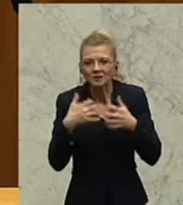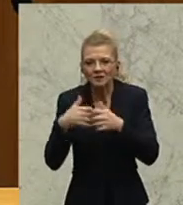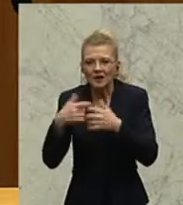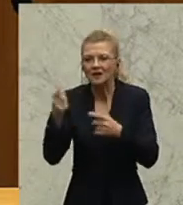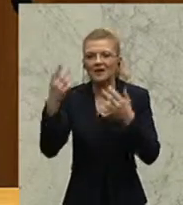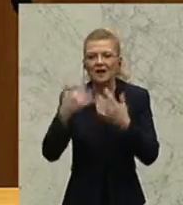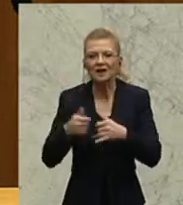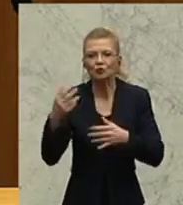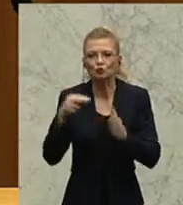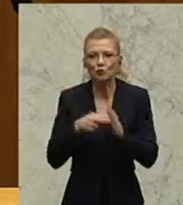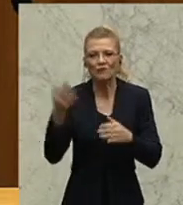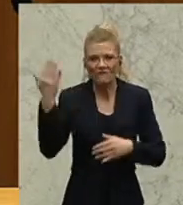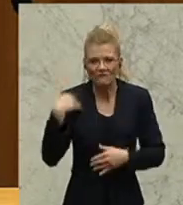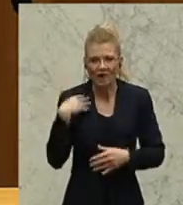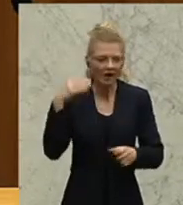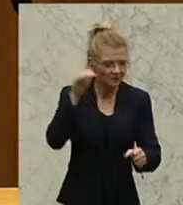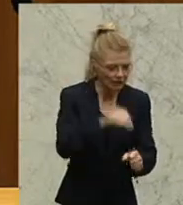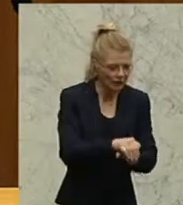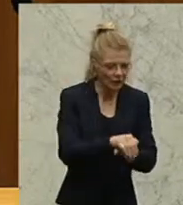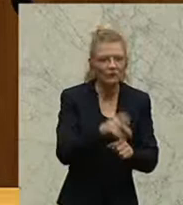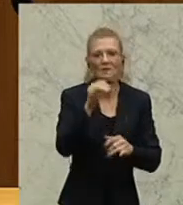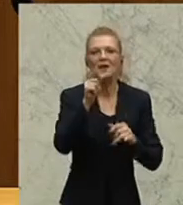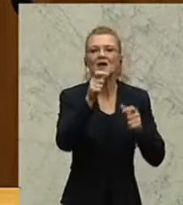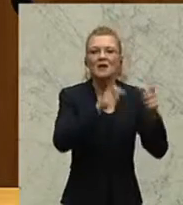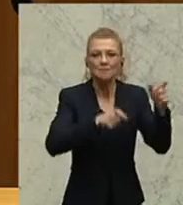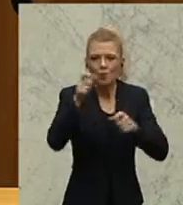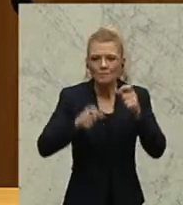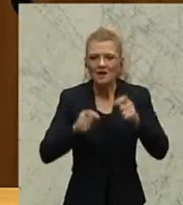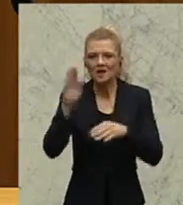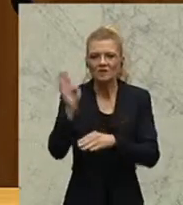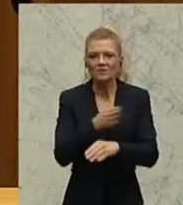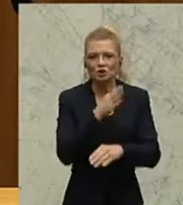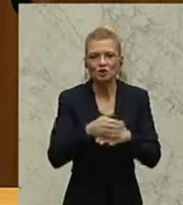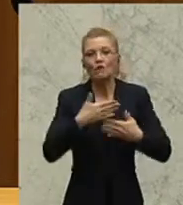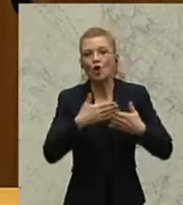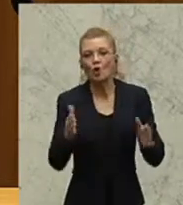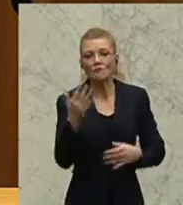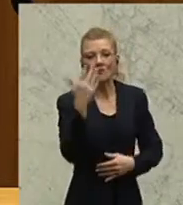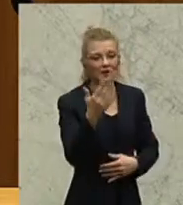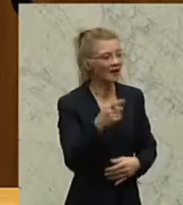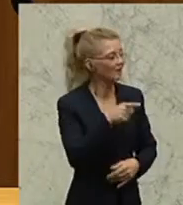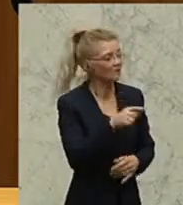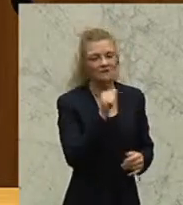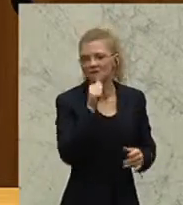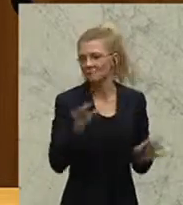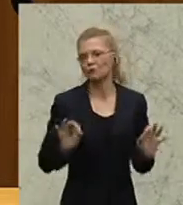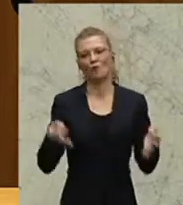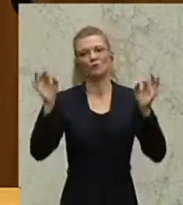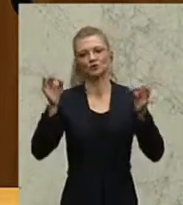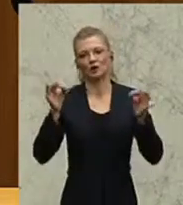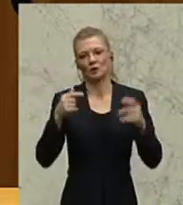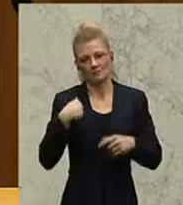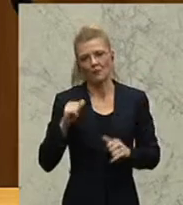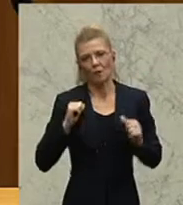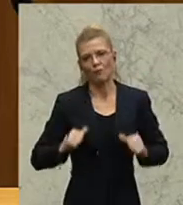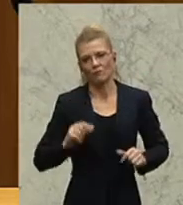die Immobilienwirtschaft der öffentlichen Hand höchst unfreuzionell ist. Es ist noch eine freundliche Umschreibung der Vorgänge, dass hier